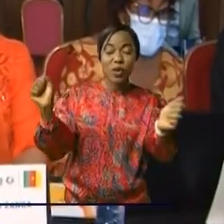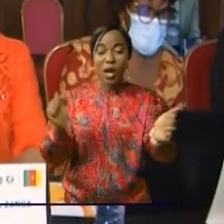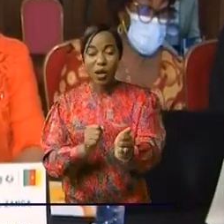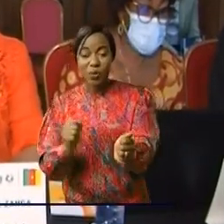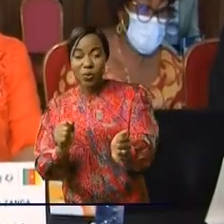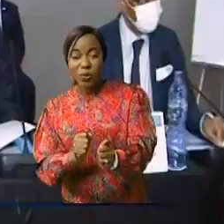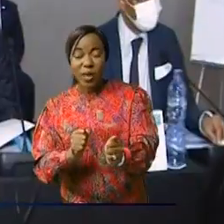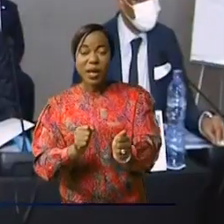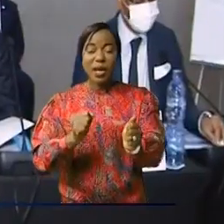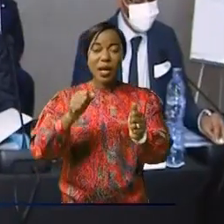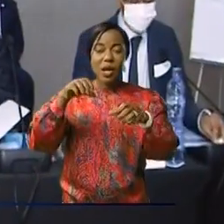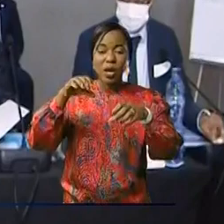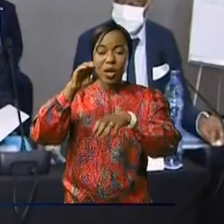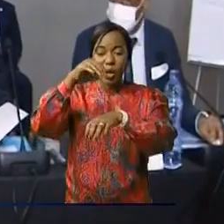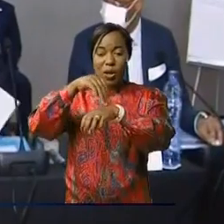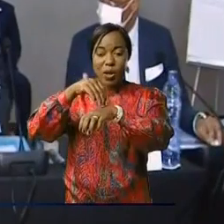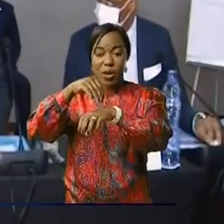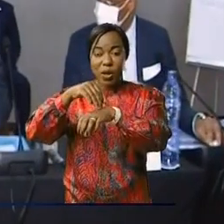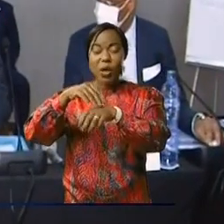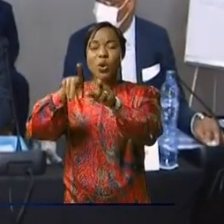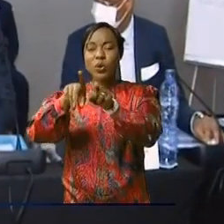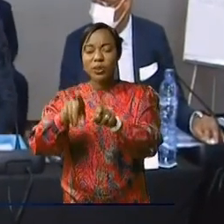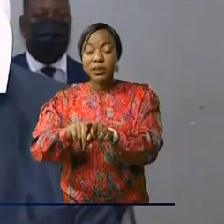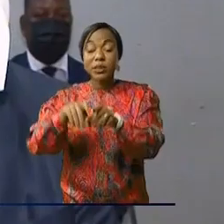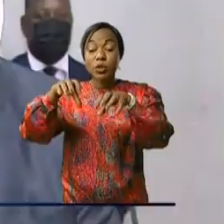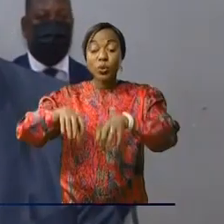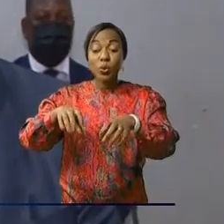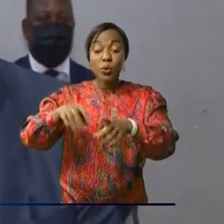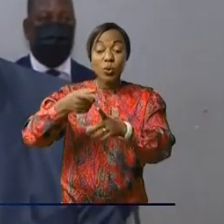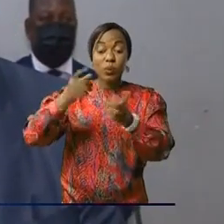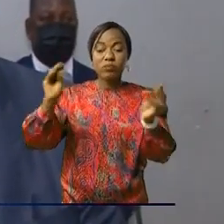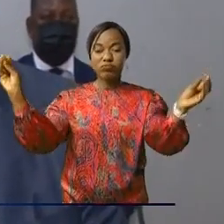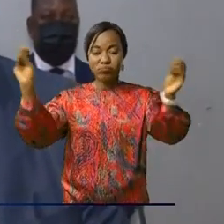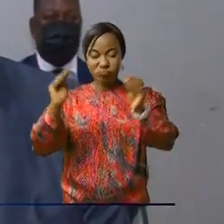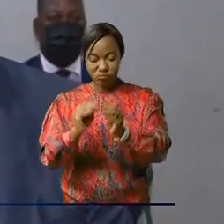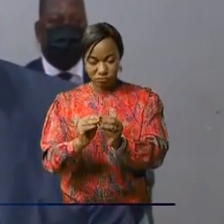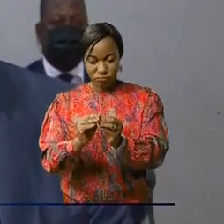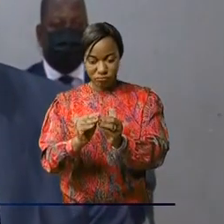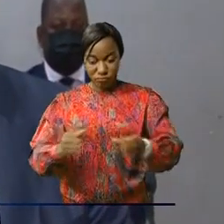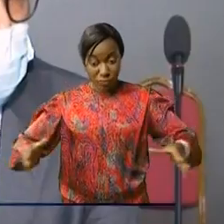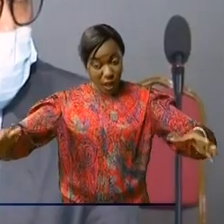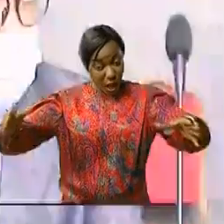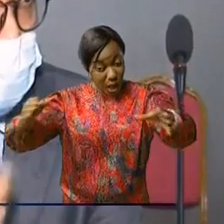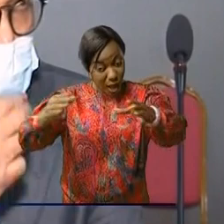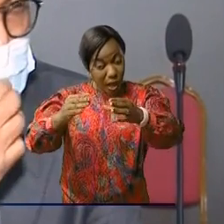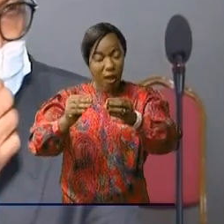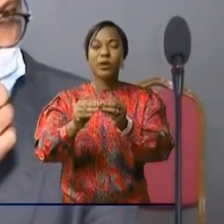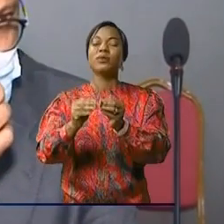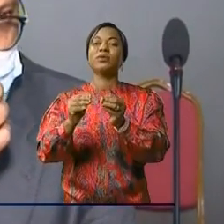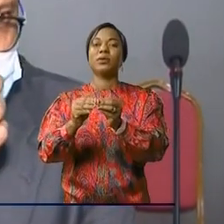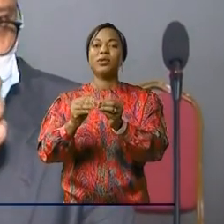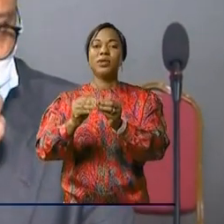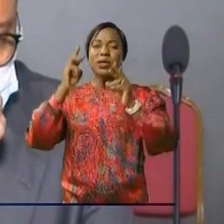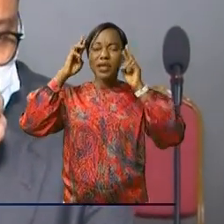du Congo-Brazzaville, de Sao-Tome et principe ainsi que de la RDC, sont en atelier au FLEV Congo Hôtel pour réfléchir